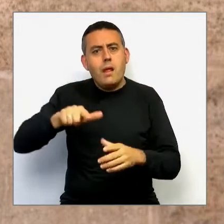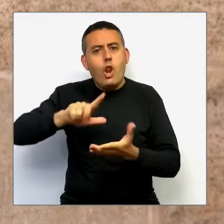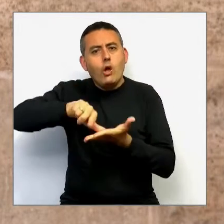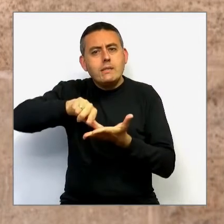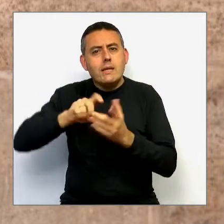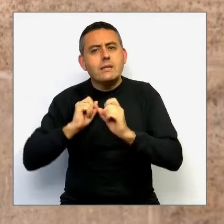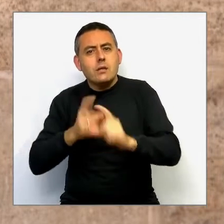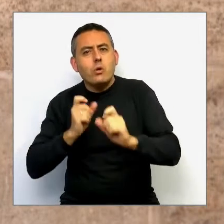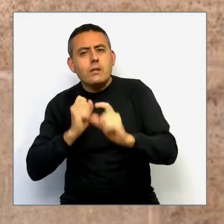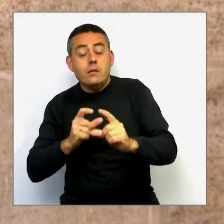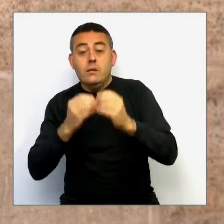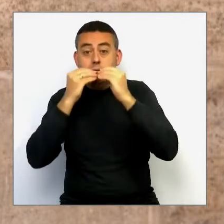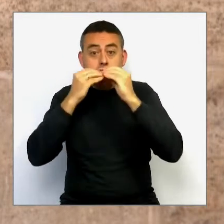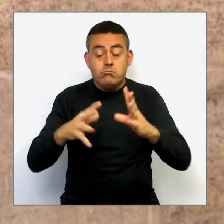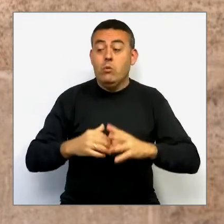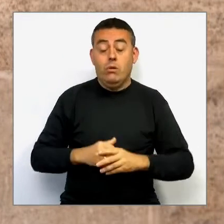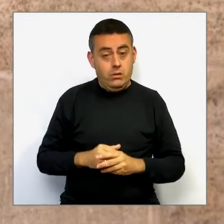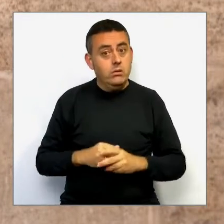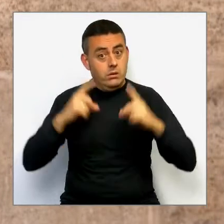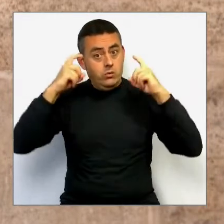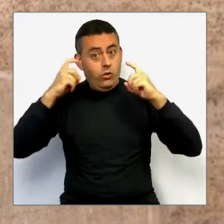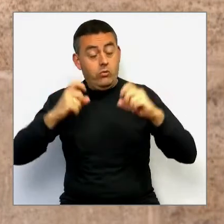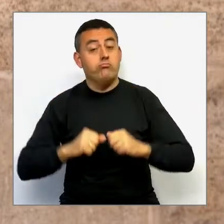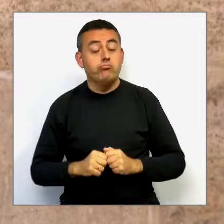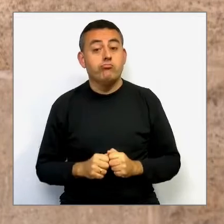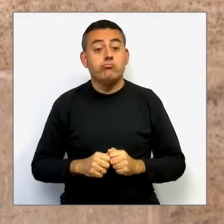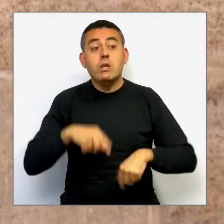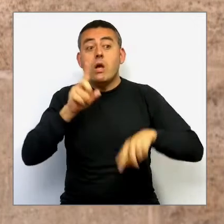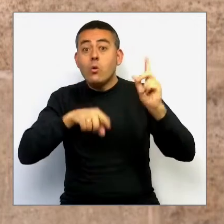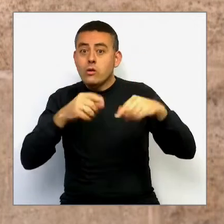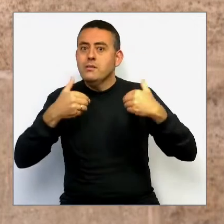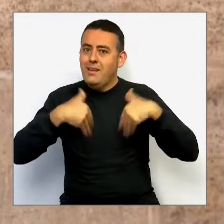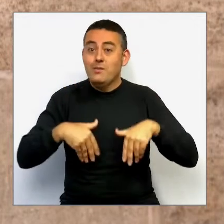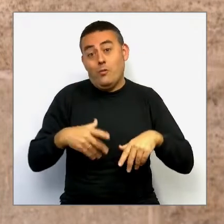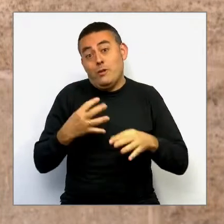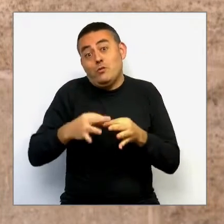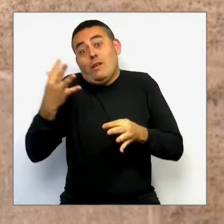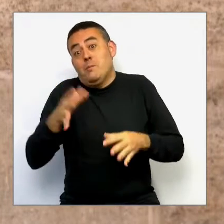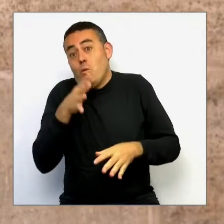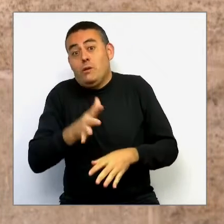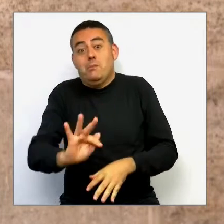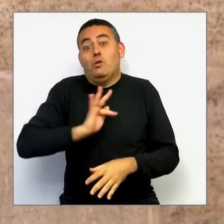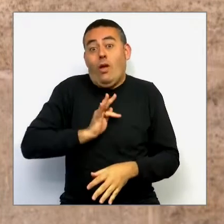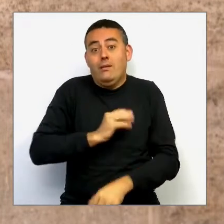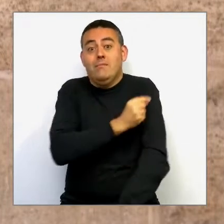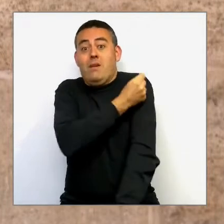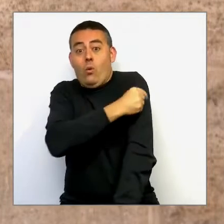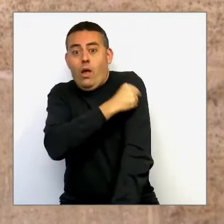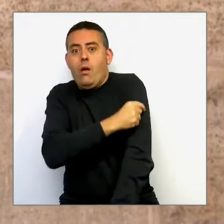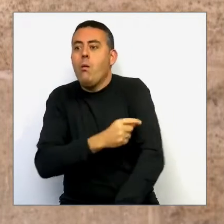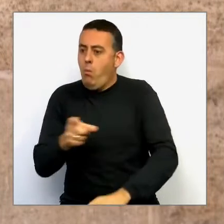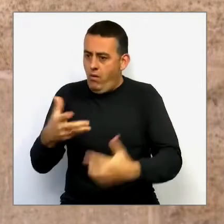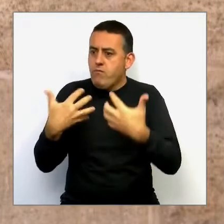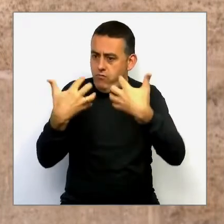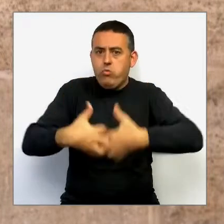Totes les persones que hem tingut la sort de poder ser vacunats, perquè ens tocava en un moment determinat, hem vist perfectament com el